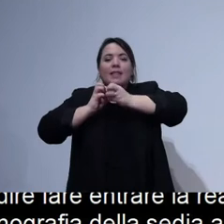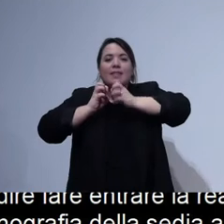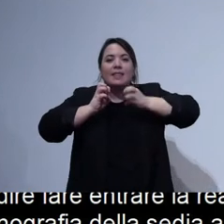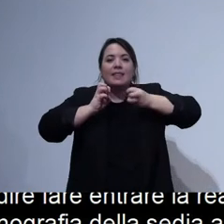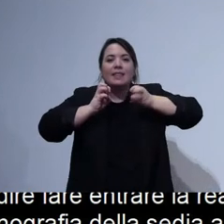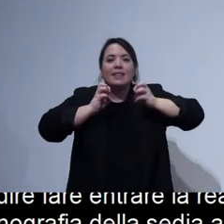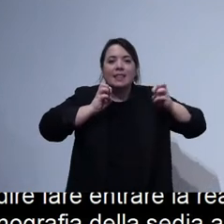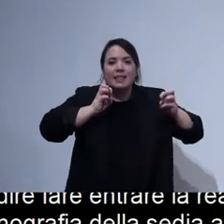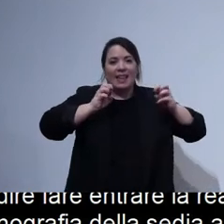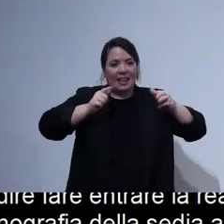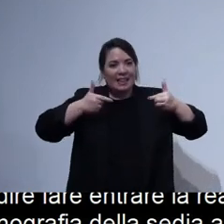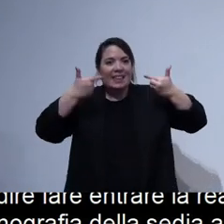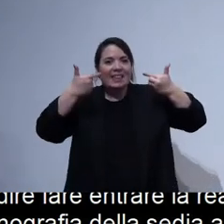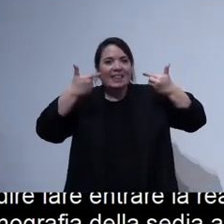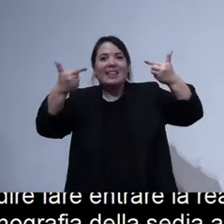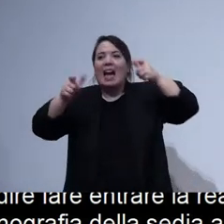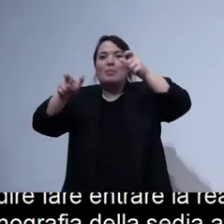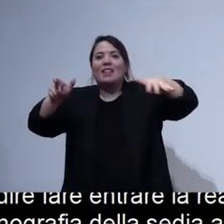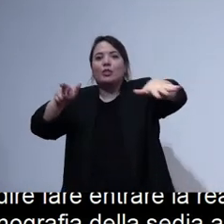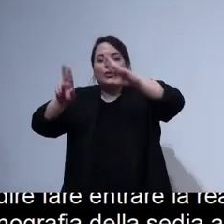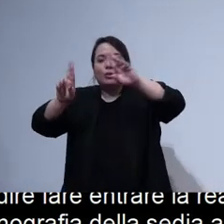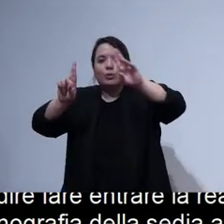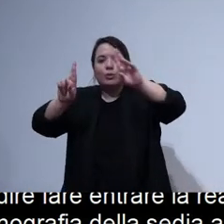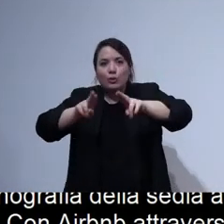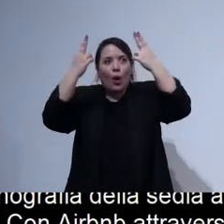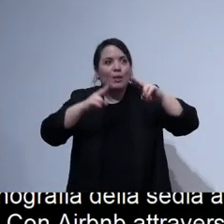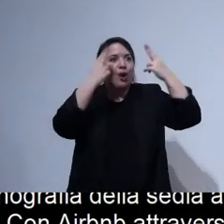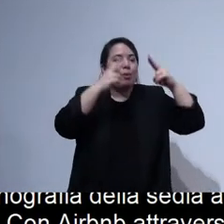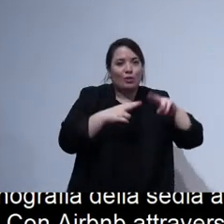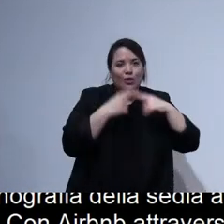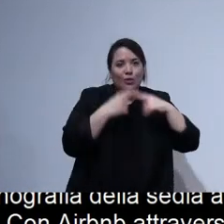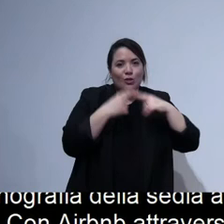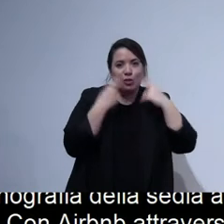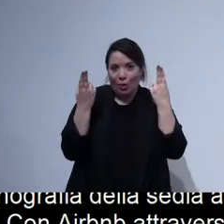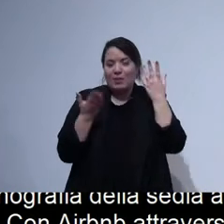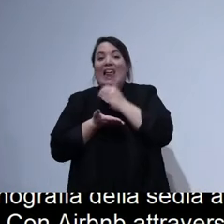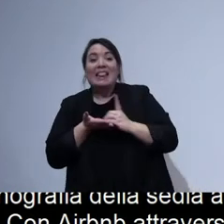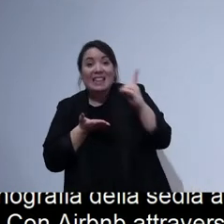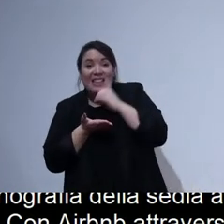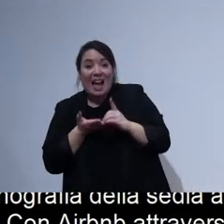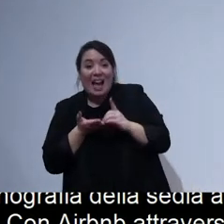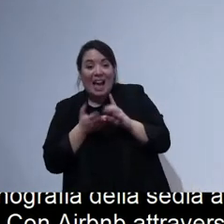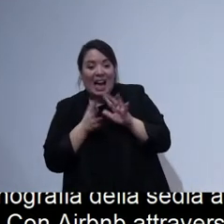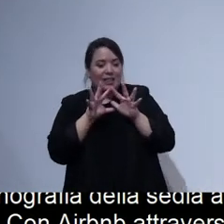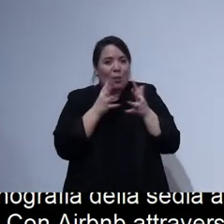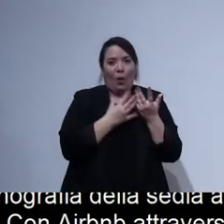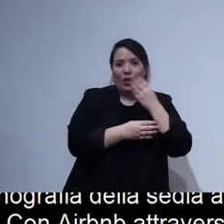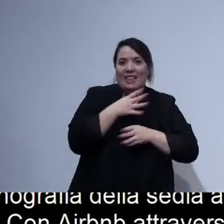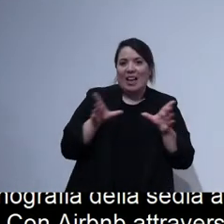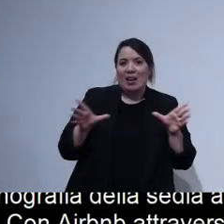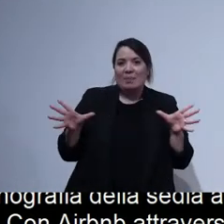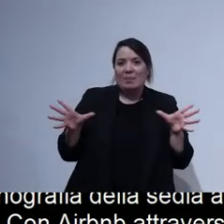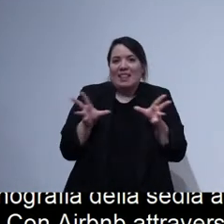far scoprire, far capire che design per il mondo della disabilità non